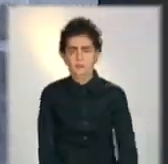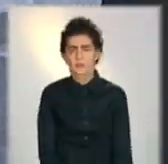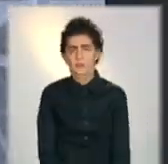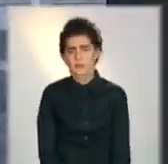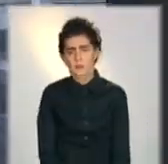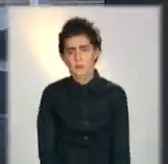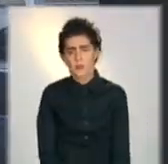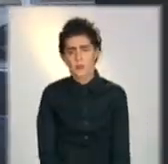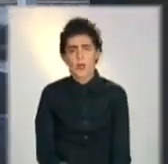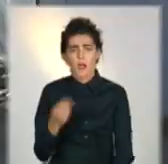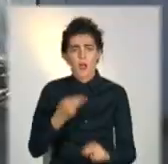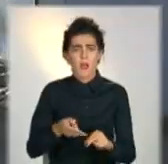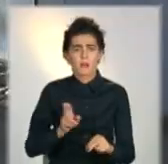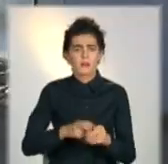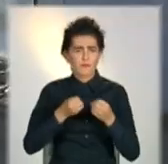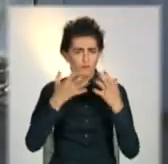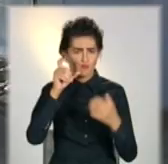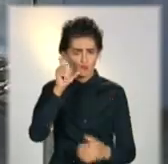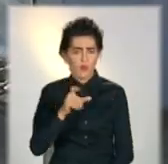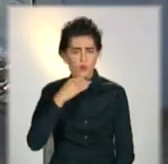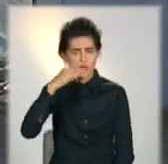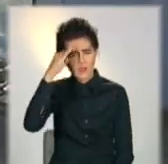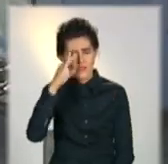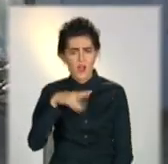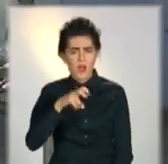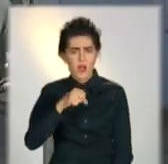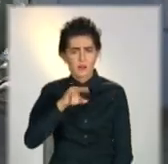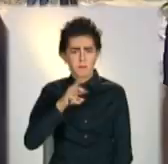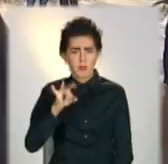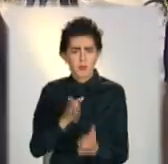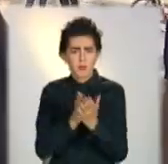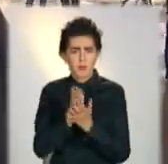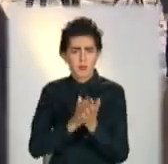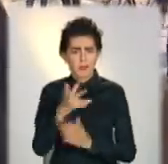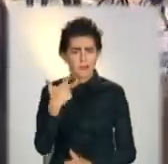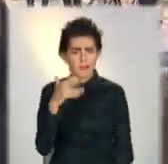Настоятель у розпачі. Отець Володимир прослужив тут 30 років.